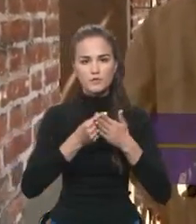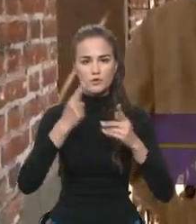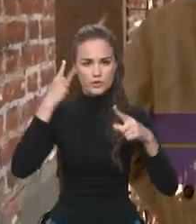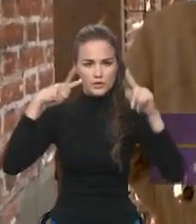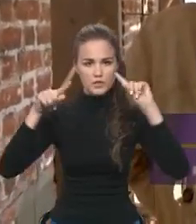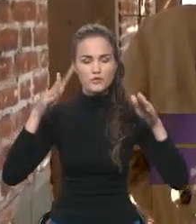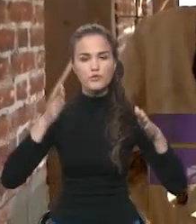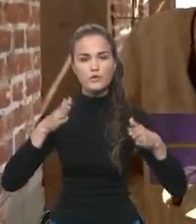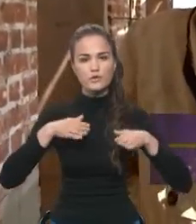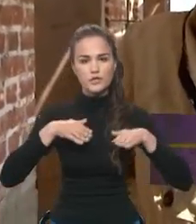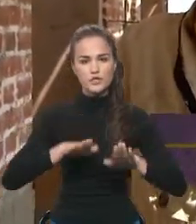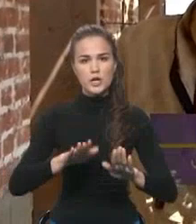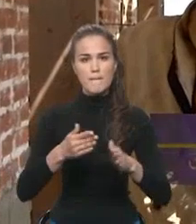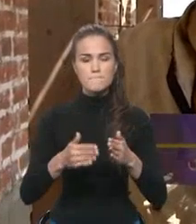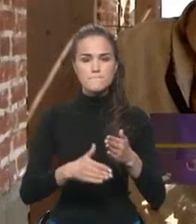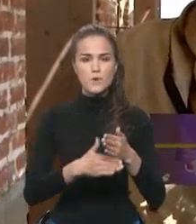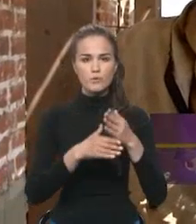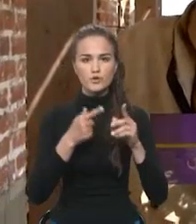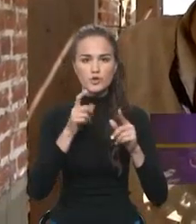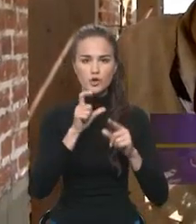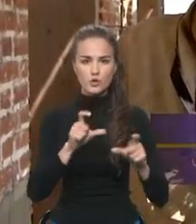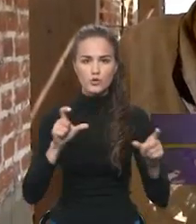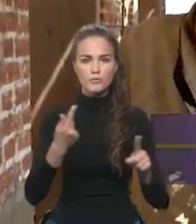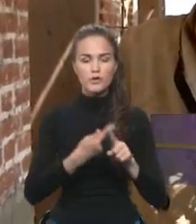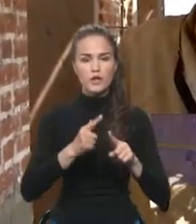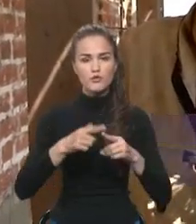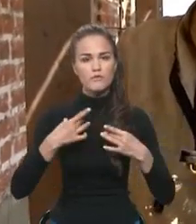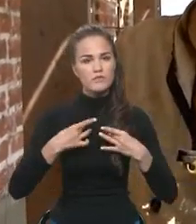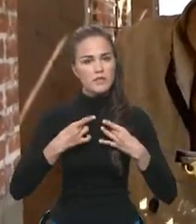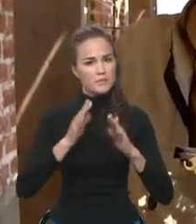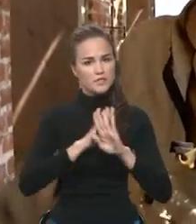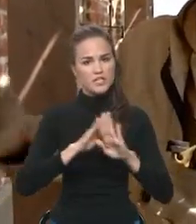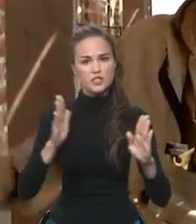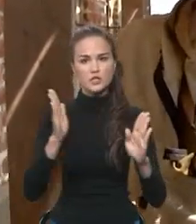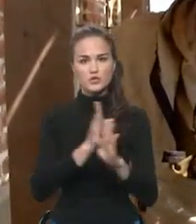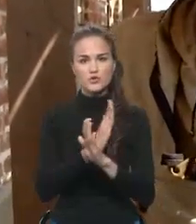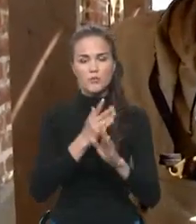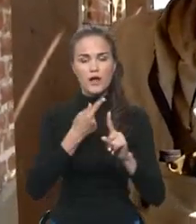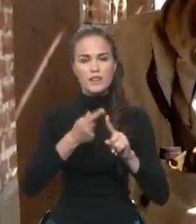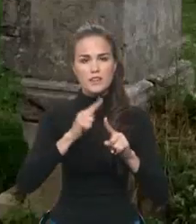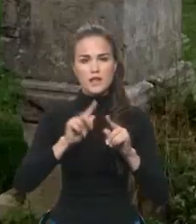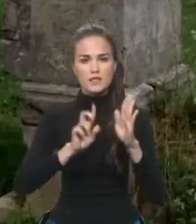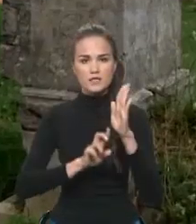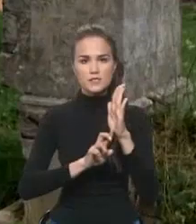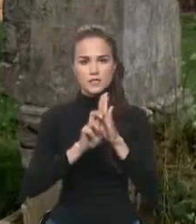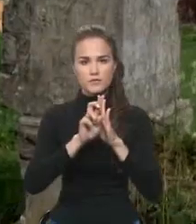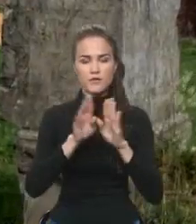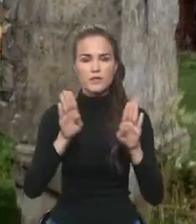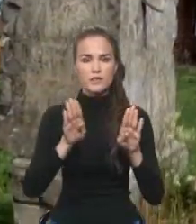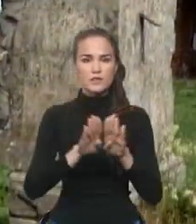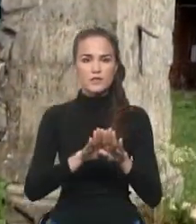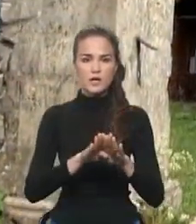людям, которым не безразлична судьба данной церкви Так как